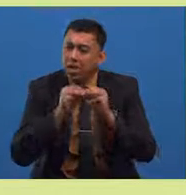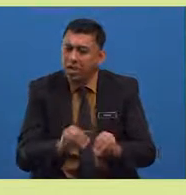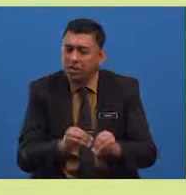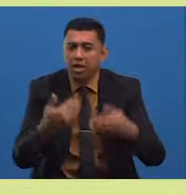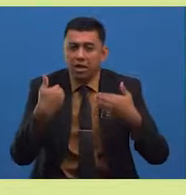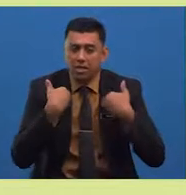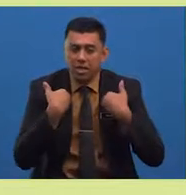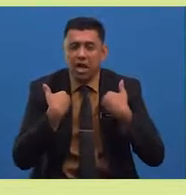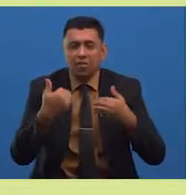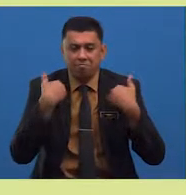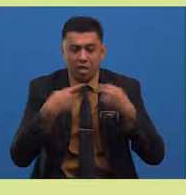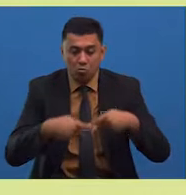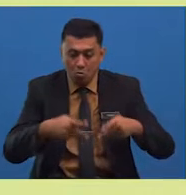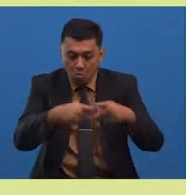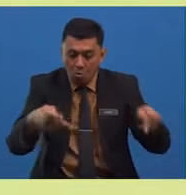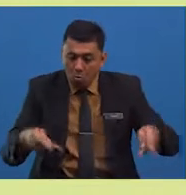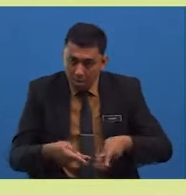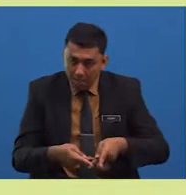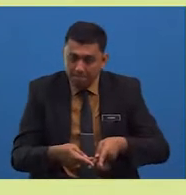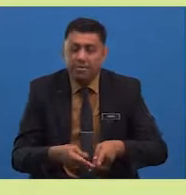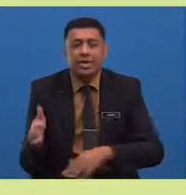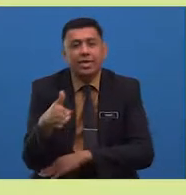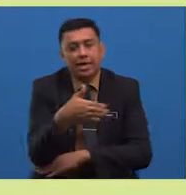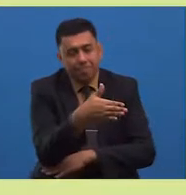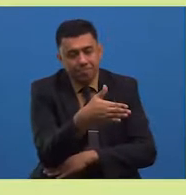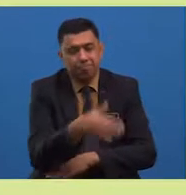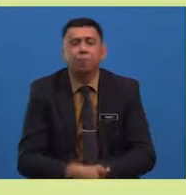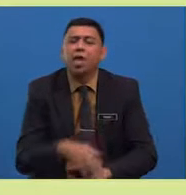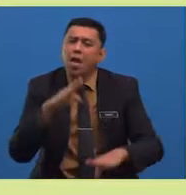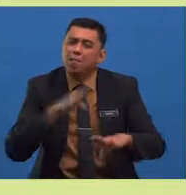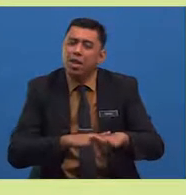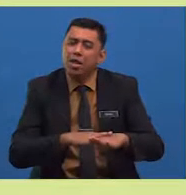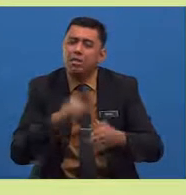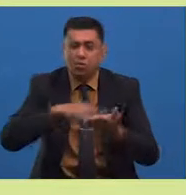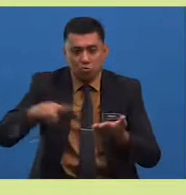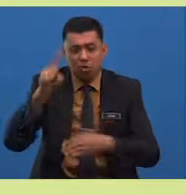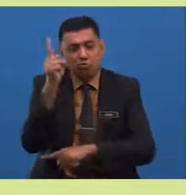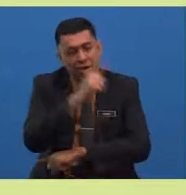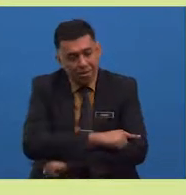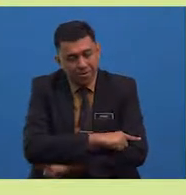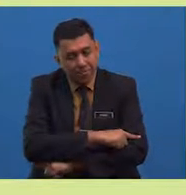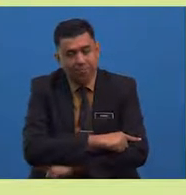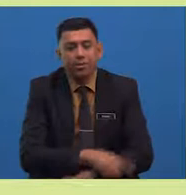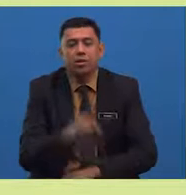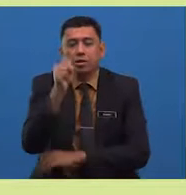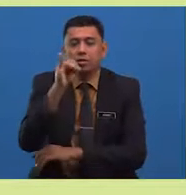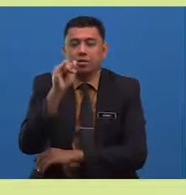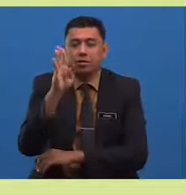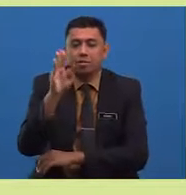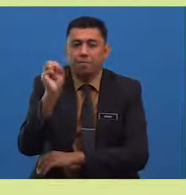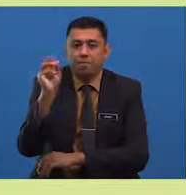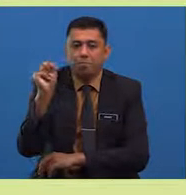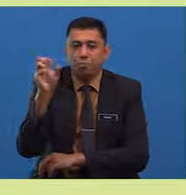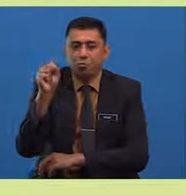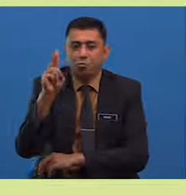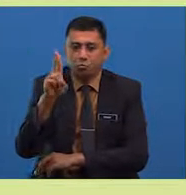sebuah kolam ikan. Pada suatu hari, si bongsu melihat-lihat kolam